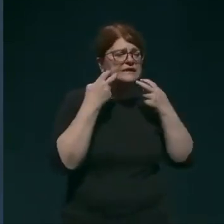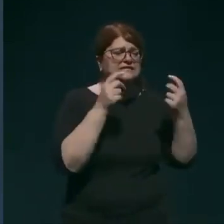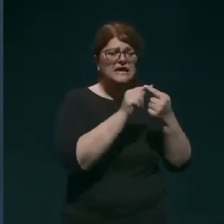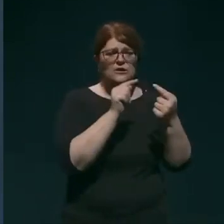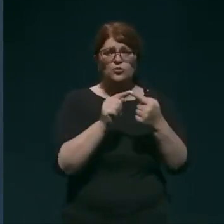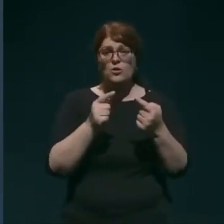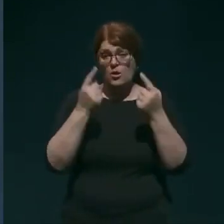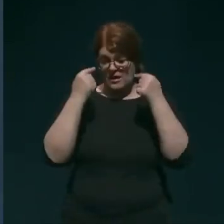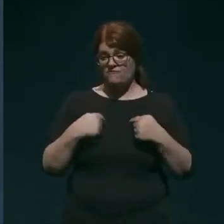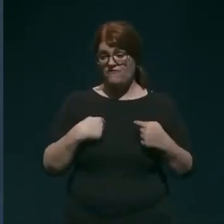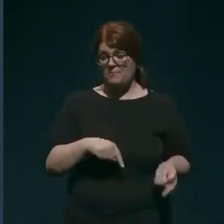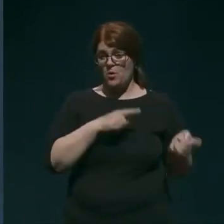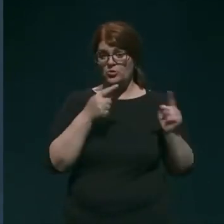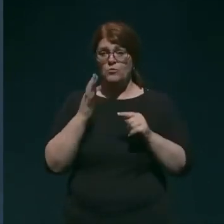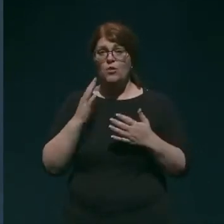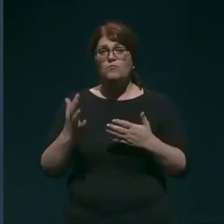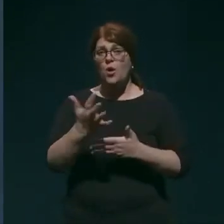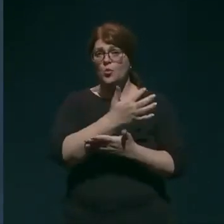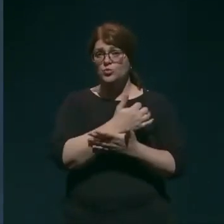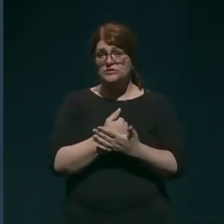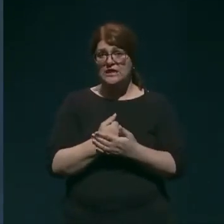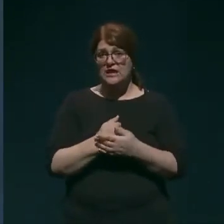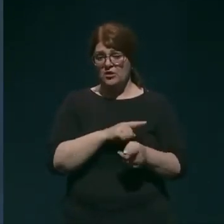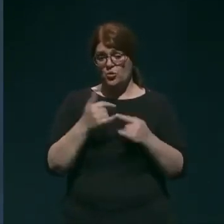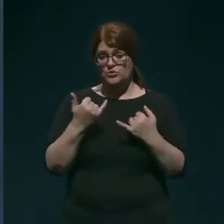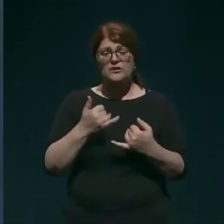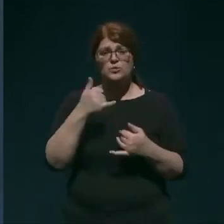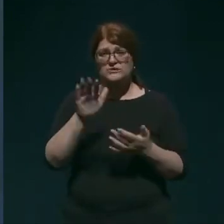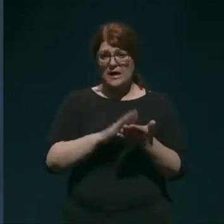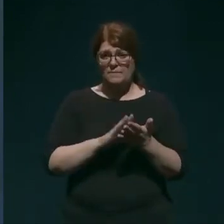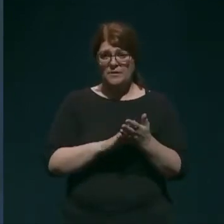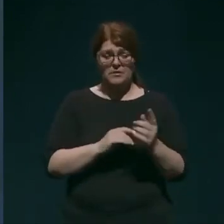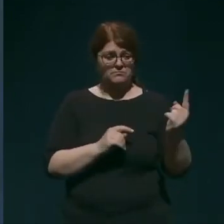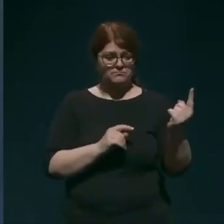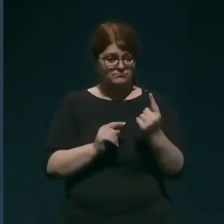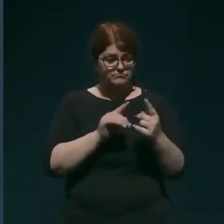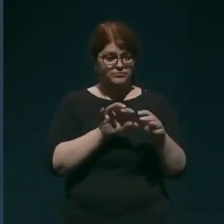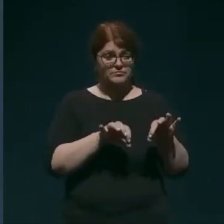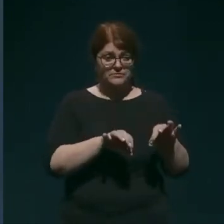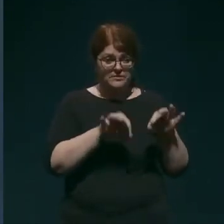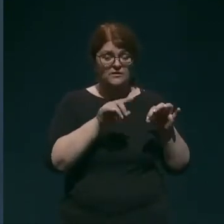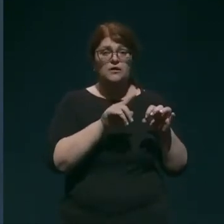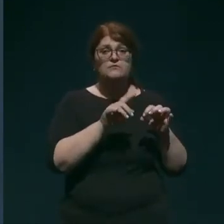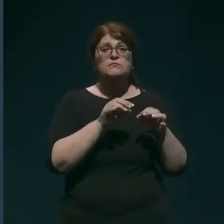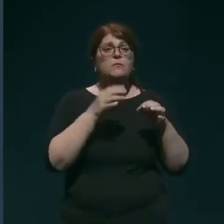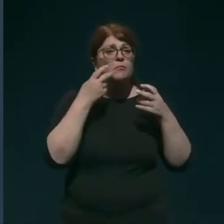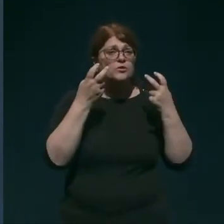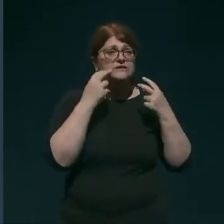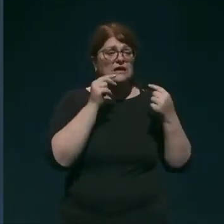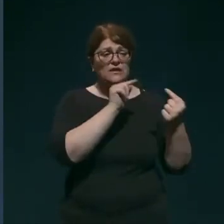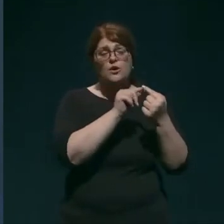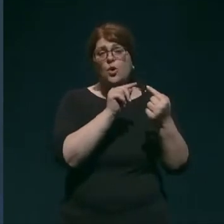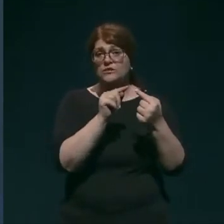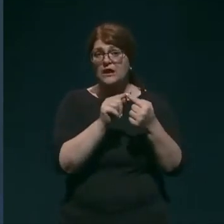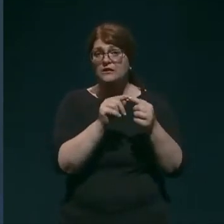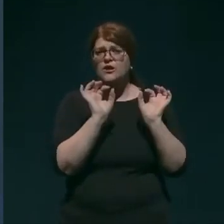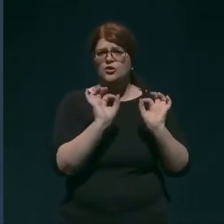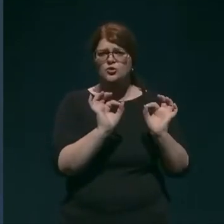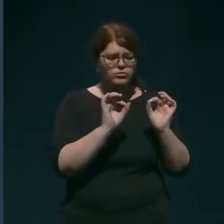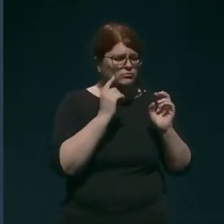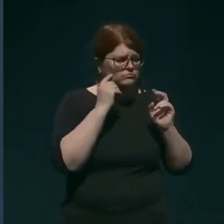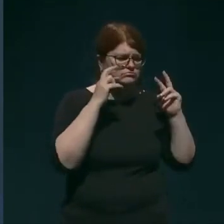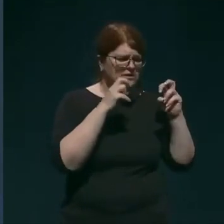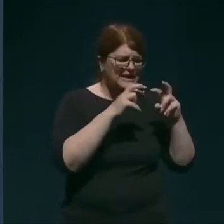da dokler bomo uspeli, kako je za sedaj, vsak primir postopoma oziroma zelo dobro obdelati,